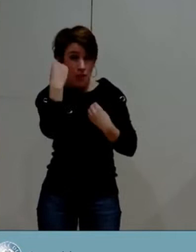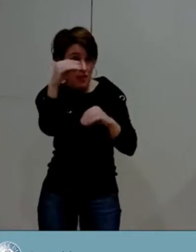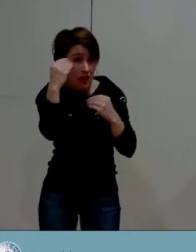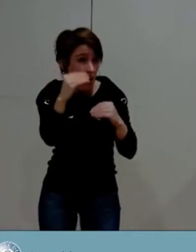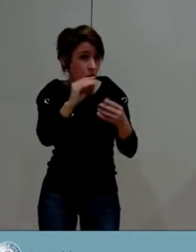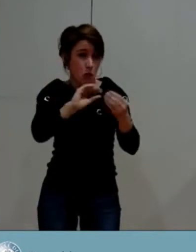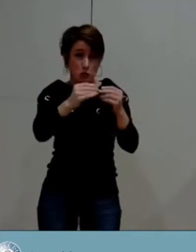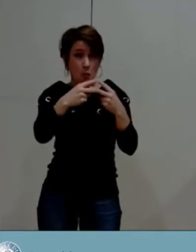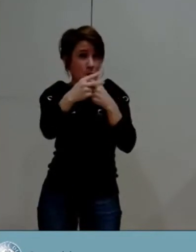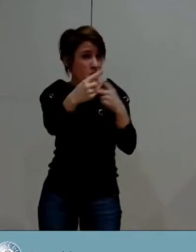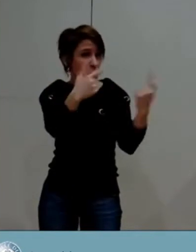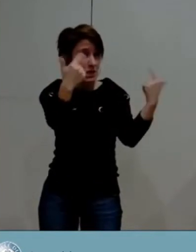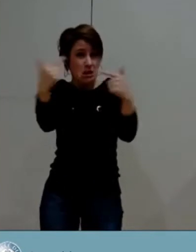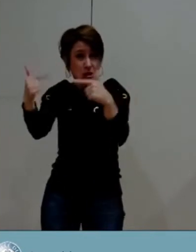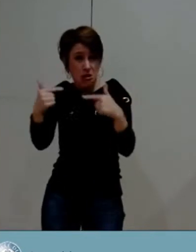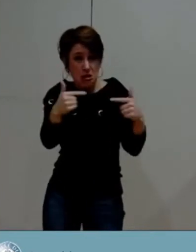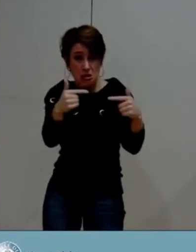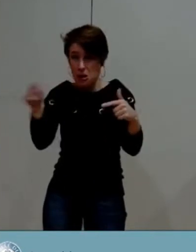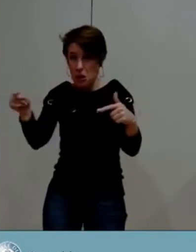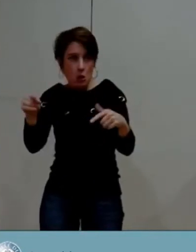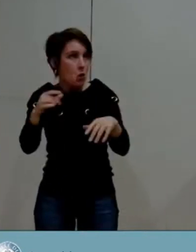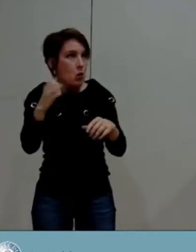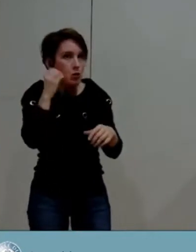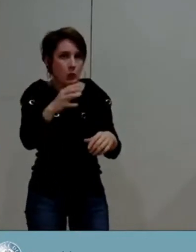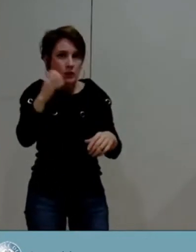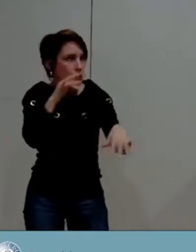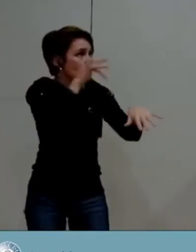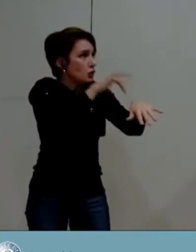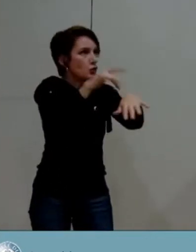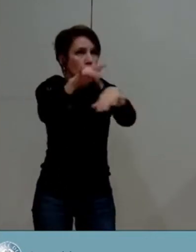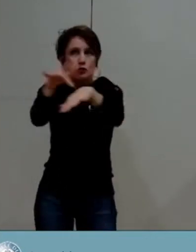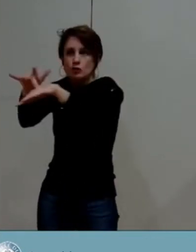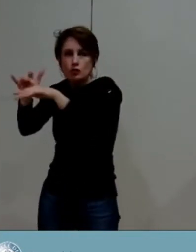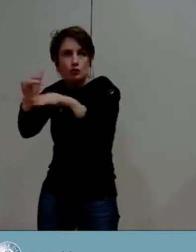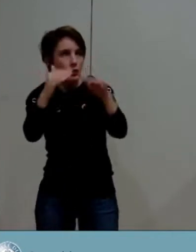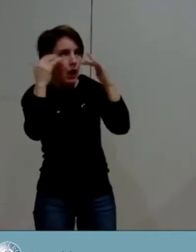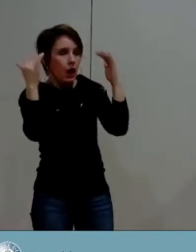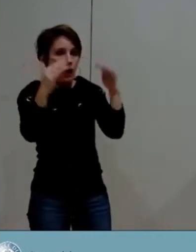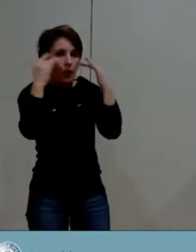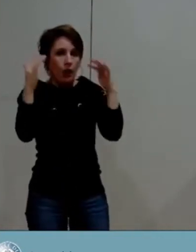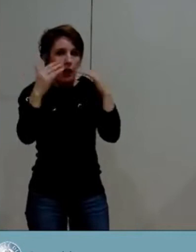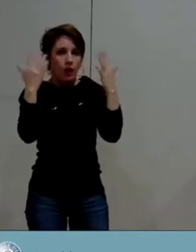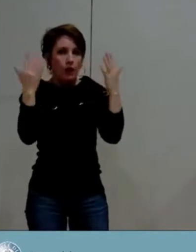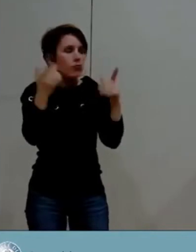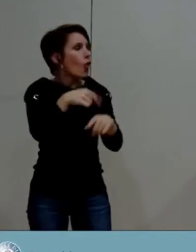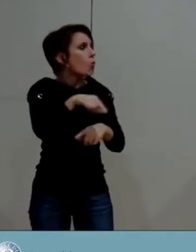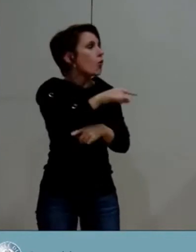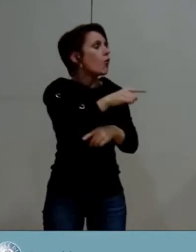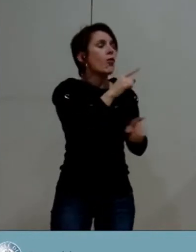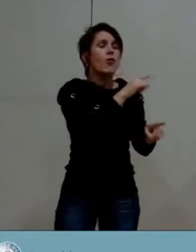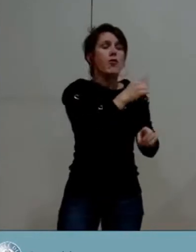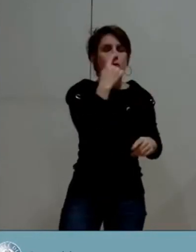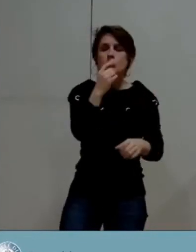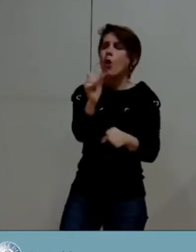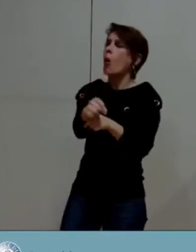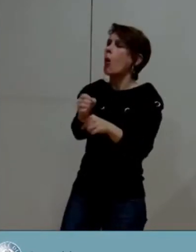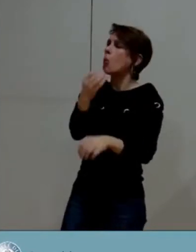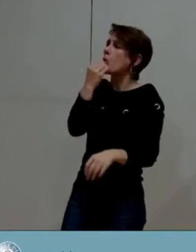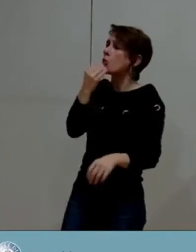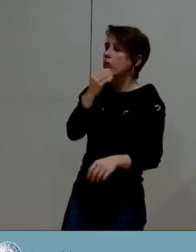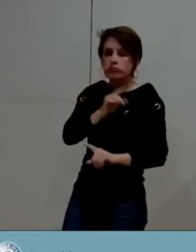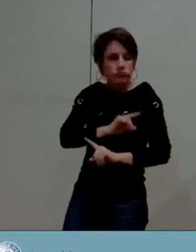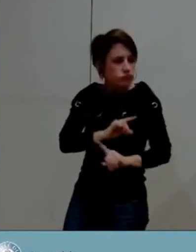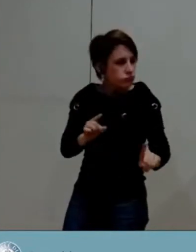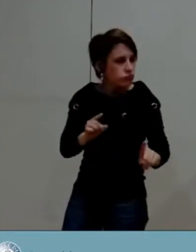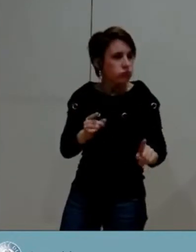et de voisinage dont vous sous-estimez l'importance à Grenoble. L'ensemble des services subit la énième